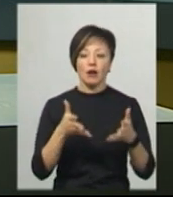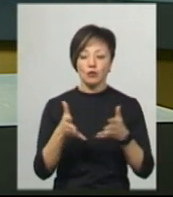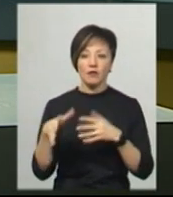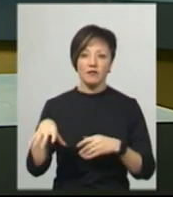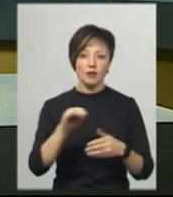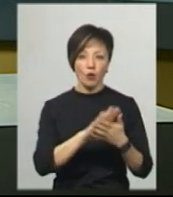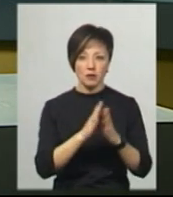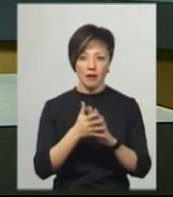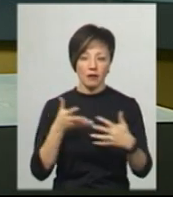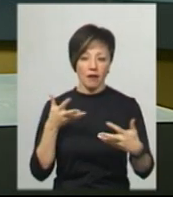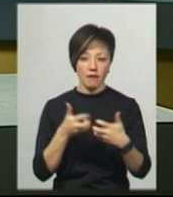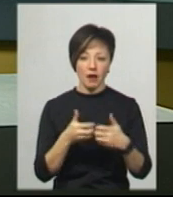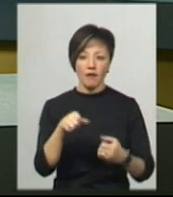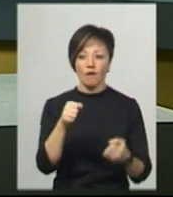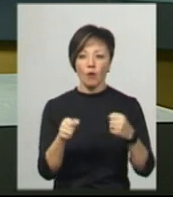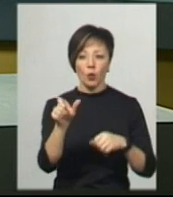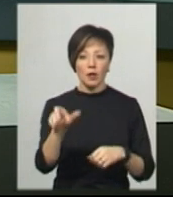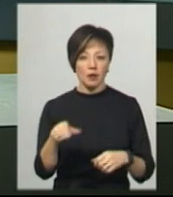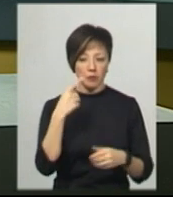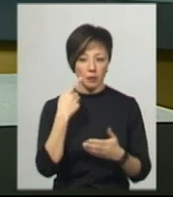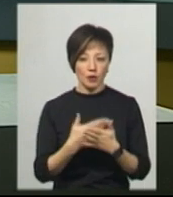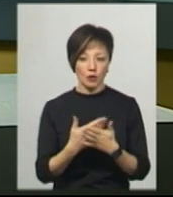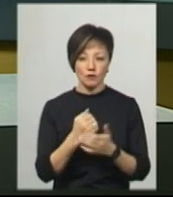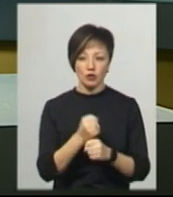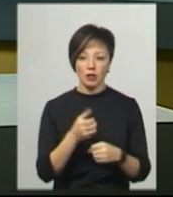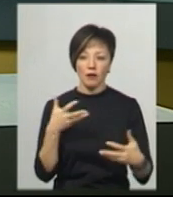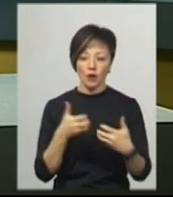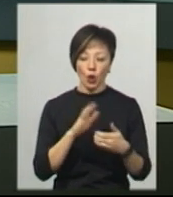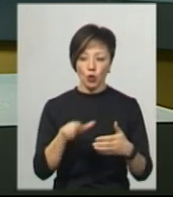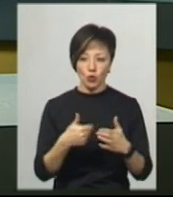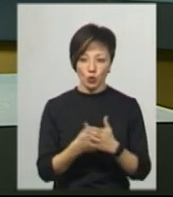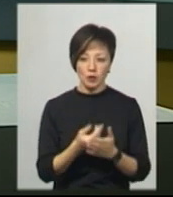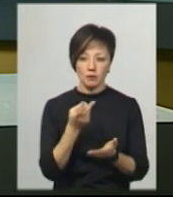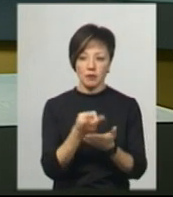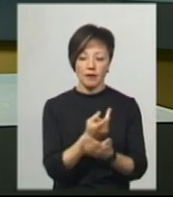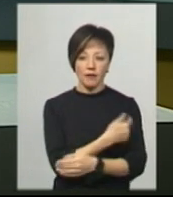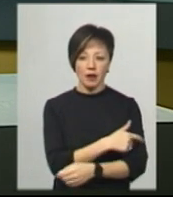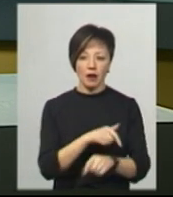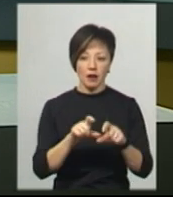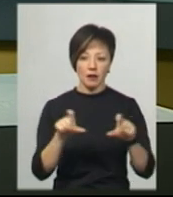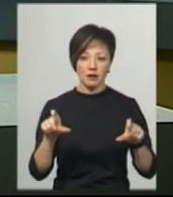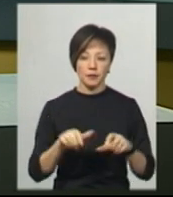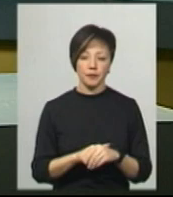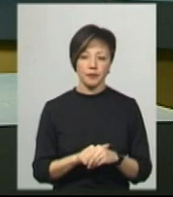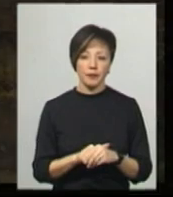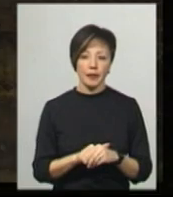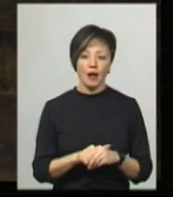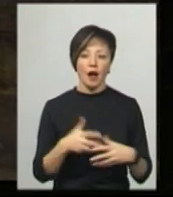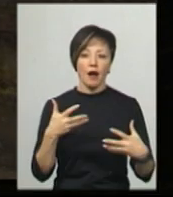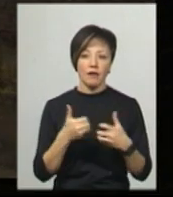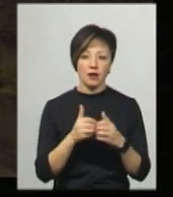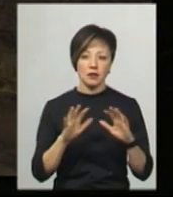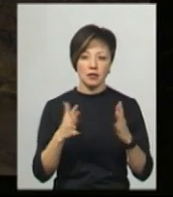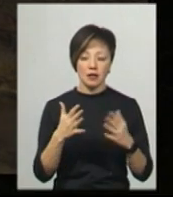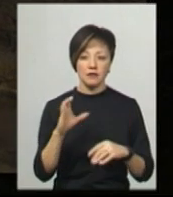усі обставини аварії. Водій, якого підозрюють у вчиненні ДТП, досі знаходиться у лікарні, додає Сергій Кушнір. Нагадаю, аварія